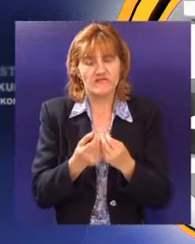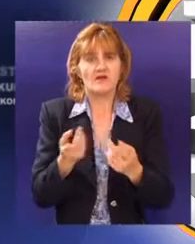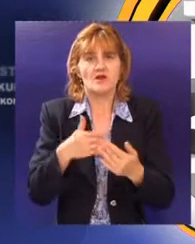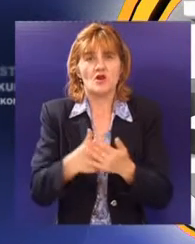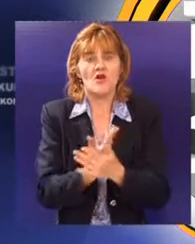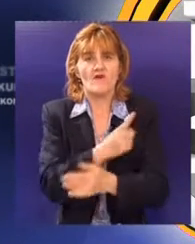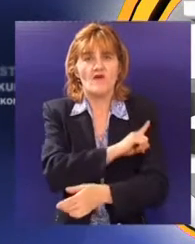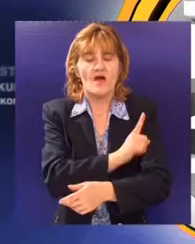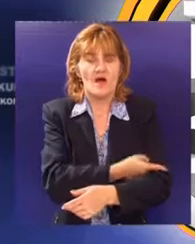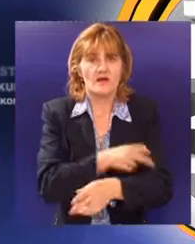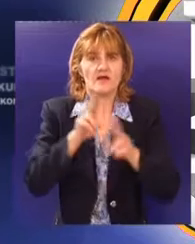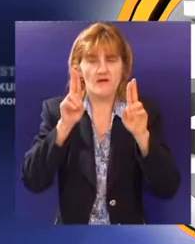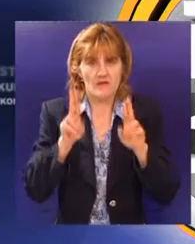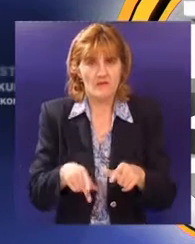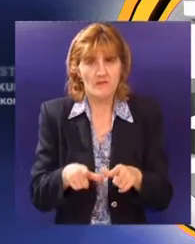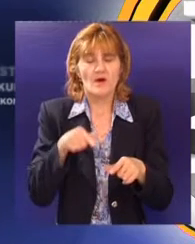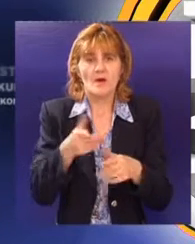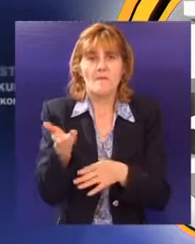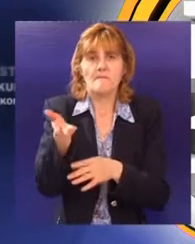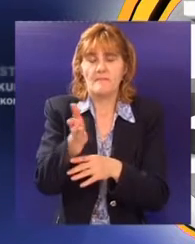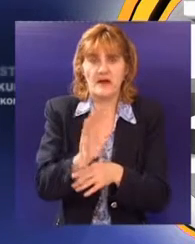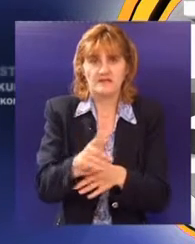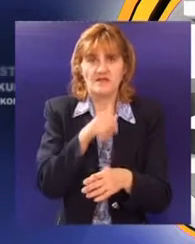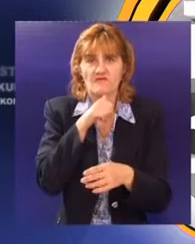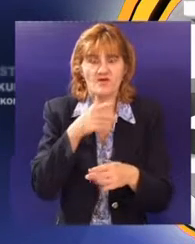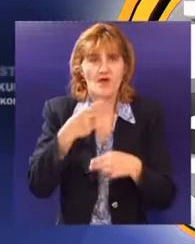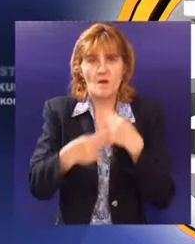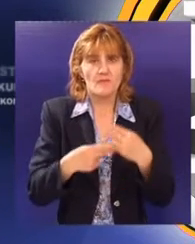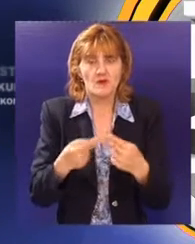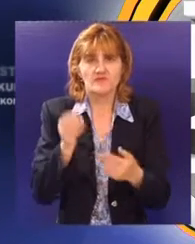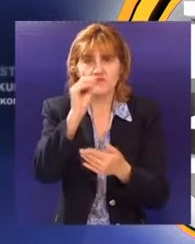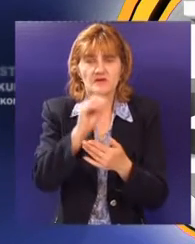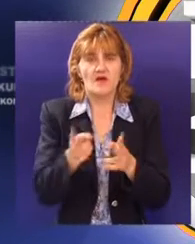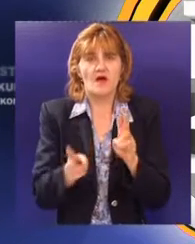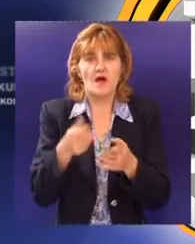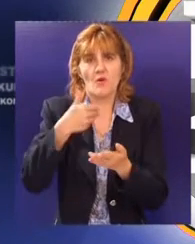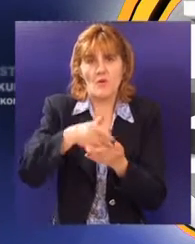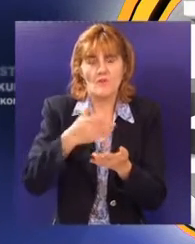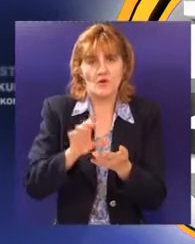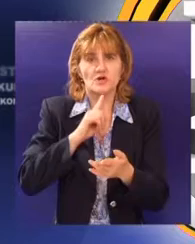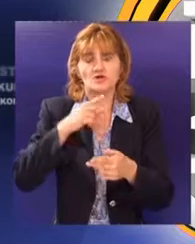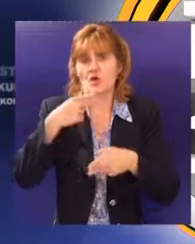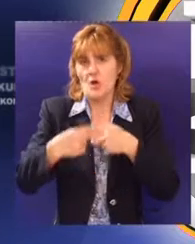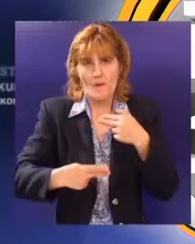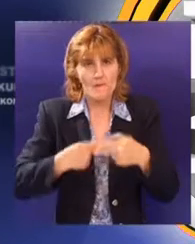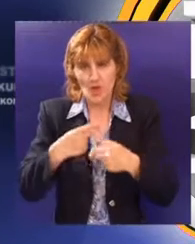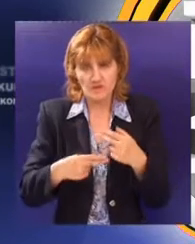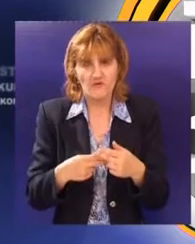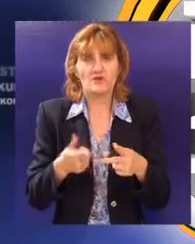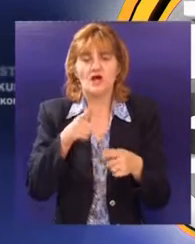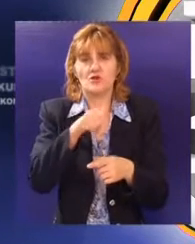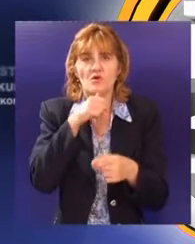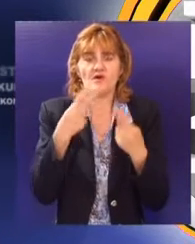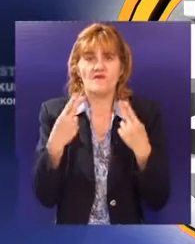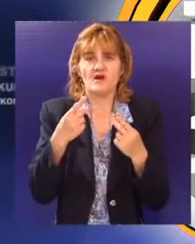izvora energije. Predstavljeni energetski bilans bavi se samo proizvodnjom i potrošnjom ali i cenama energije u Vojvodini koja predstavlja značajnu